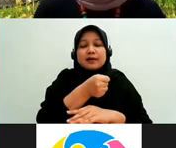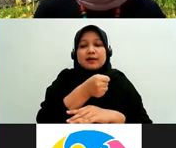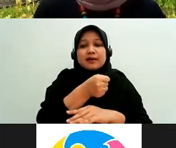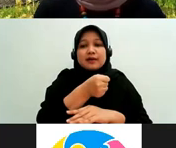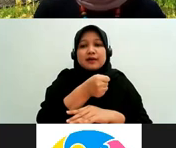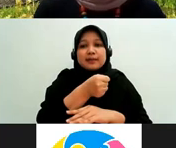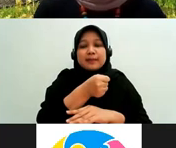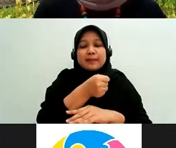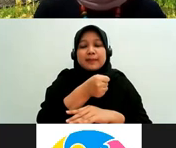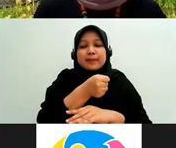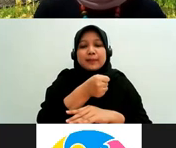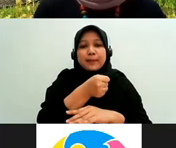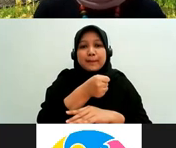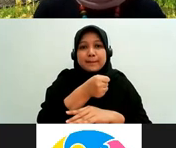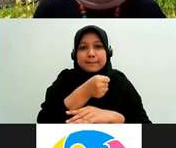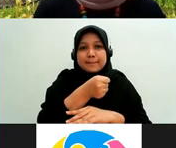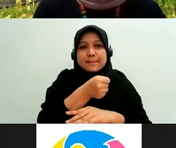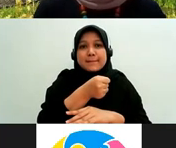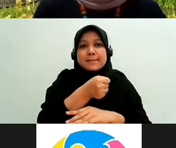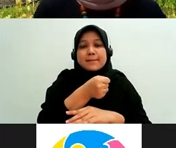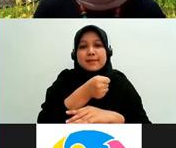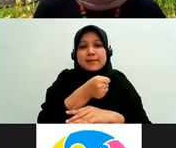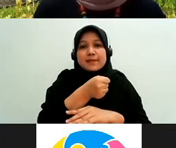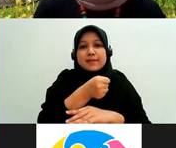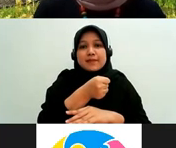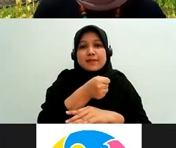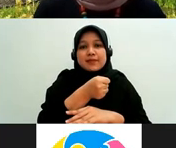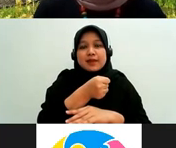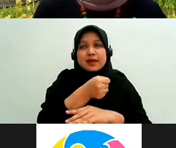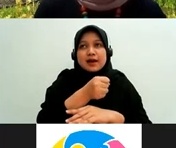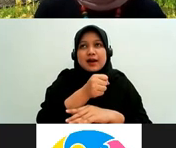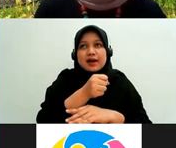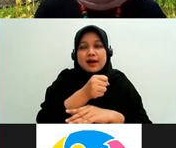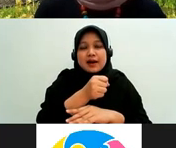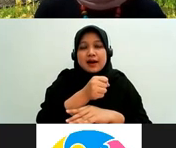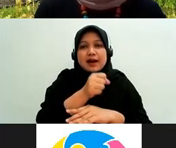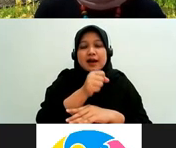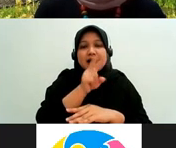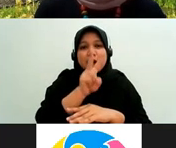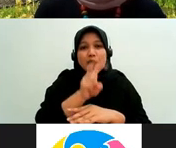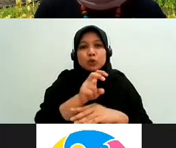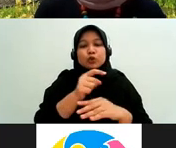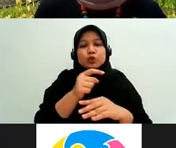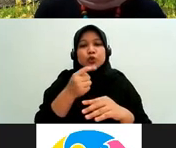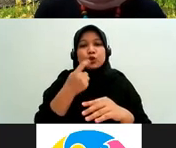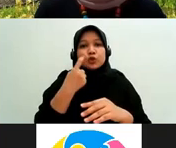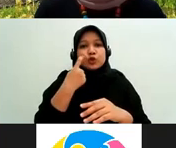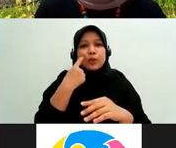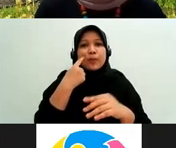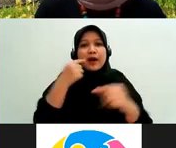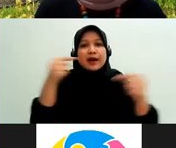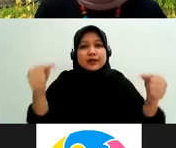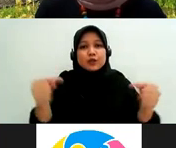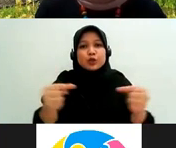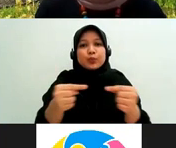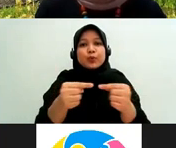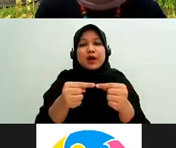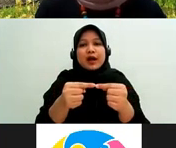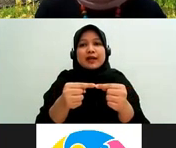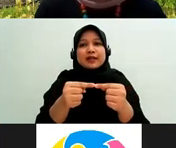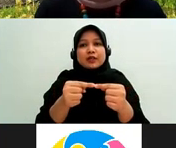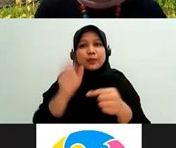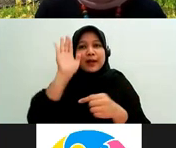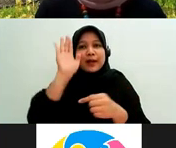dikaitkan dengan apa namanya tujuan untuk menghadirkan perubahan yang sifatnya